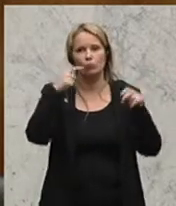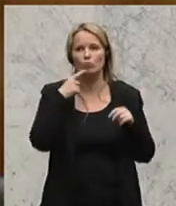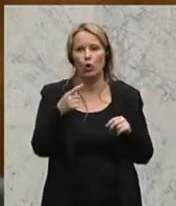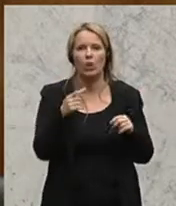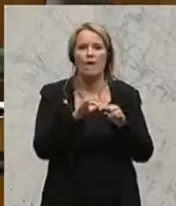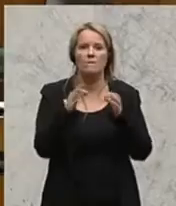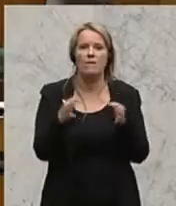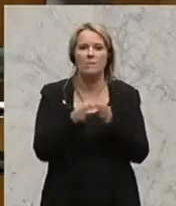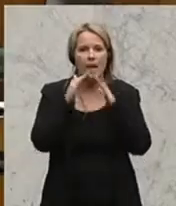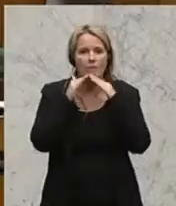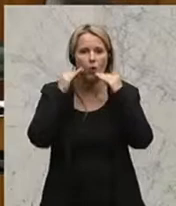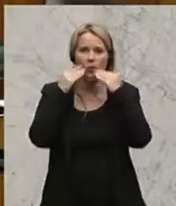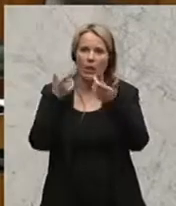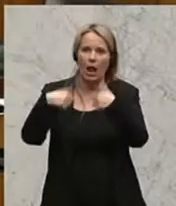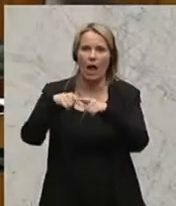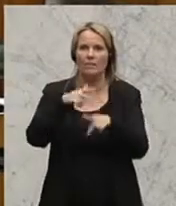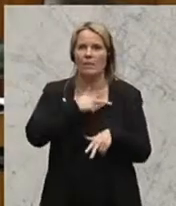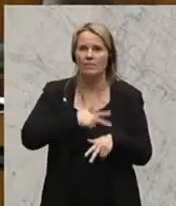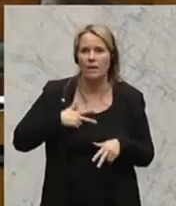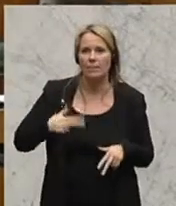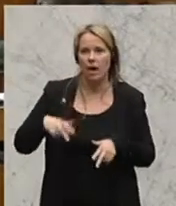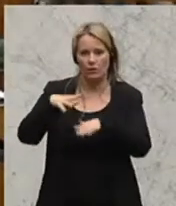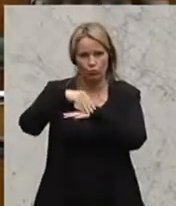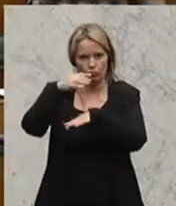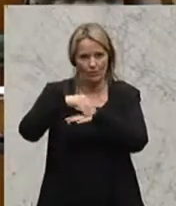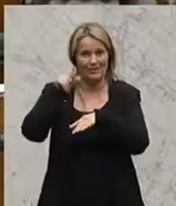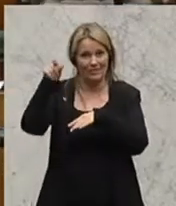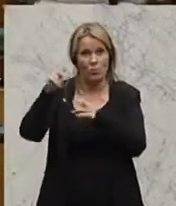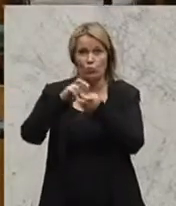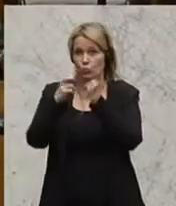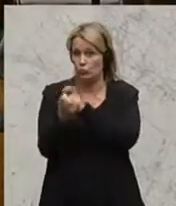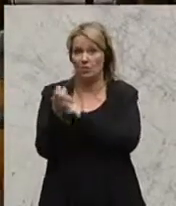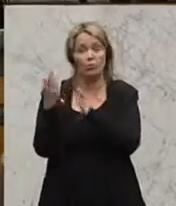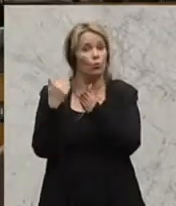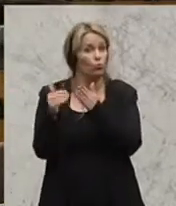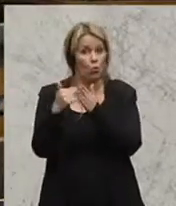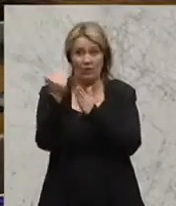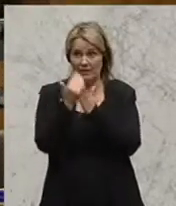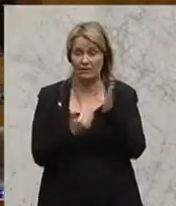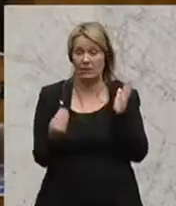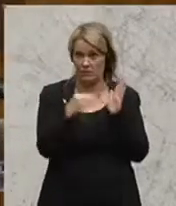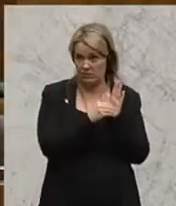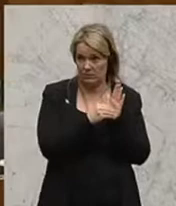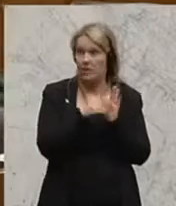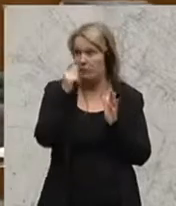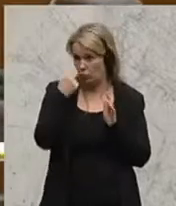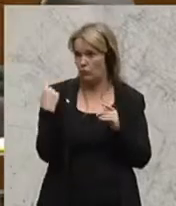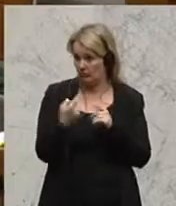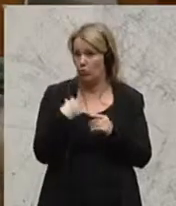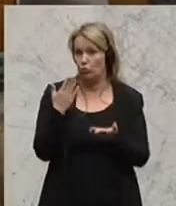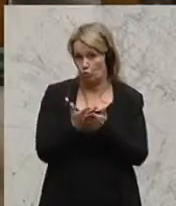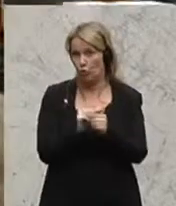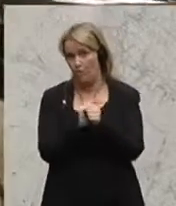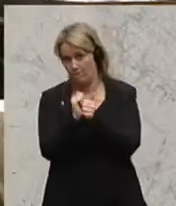familienfreundlichen Länder in Dänemark und Schweden, die diese Umsetzung noch nicht im Gesetz haben. Also hier sind wir doch auch einmal